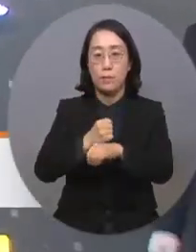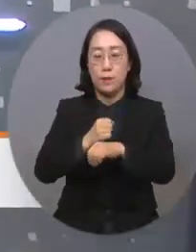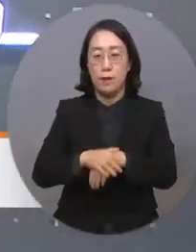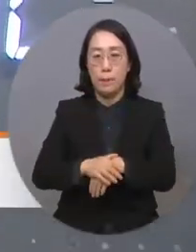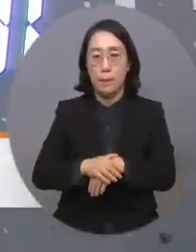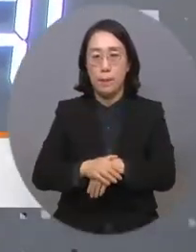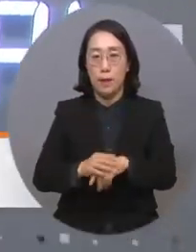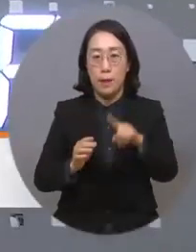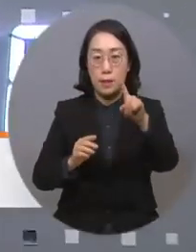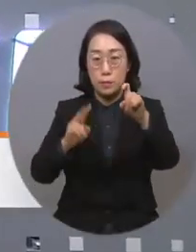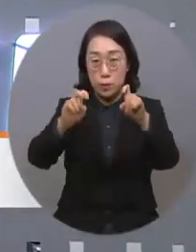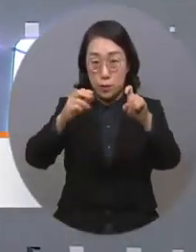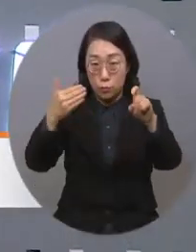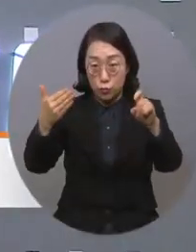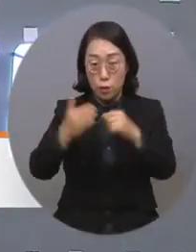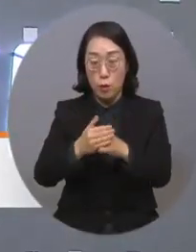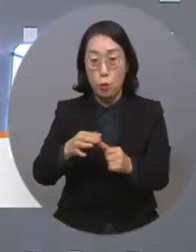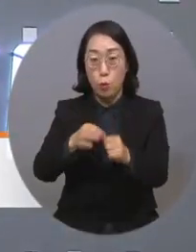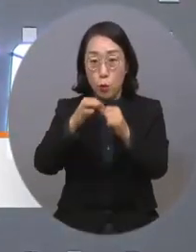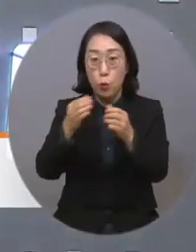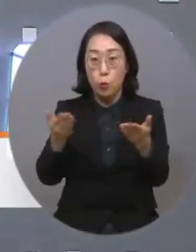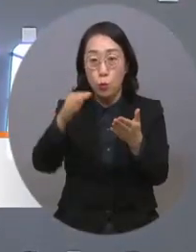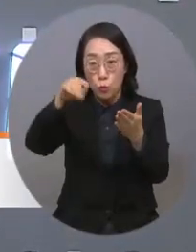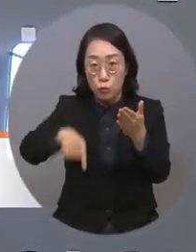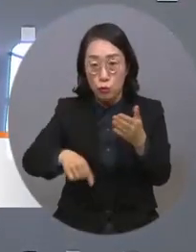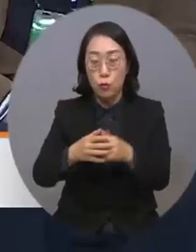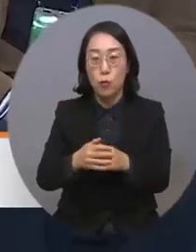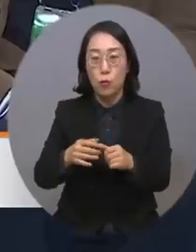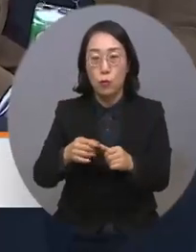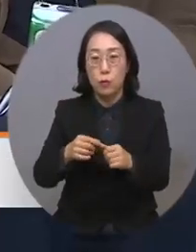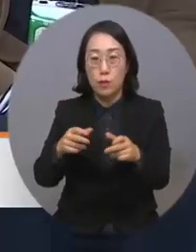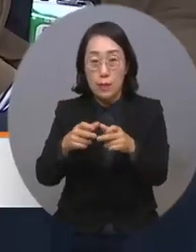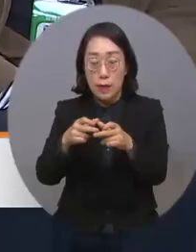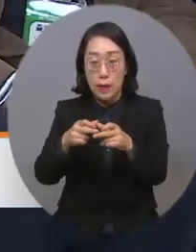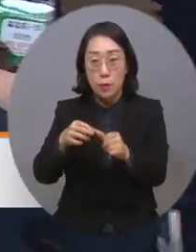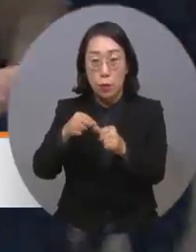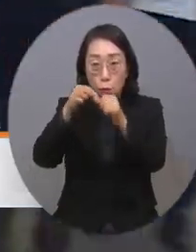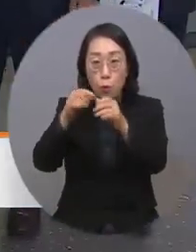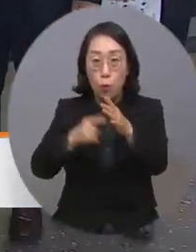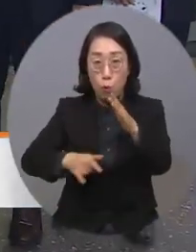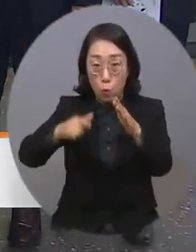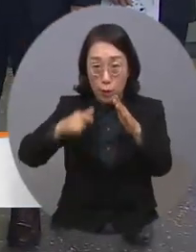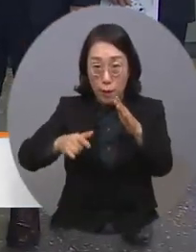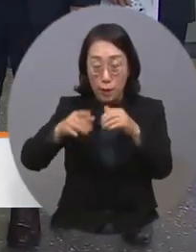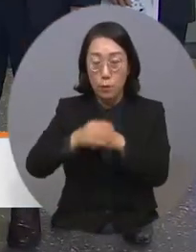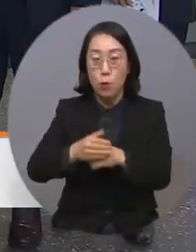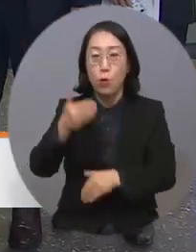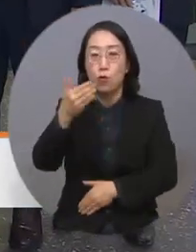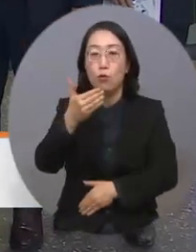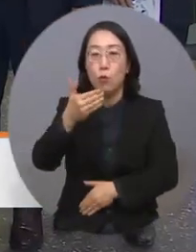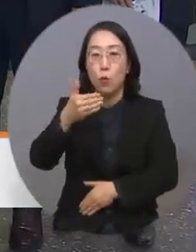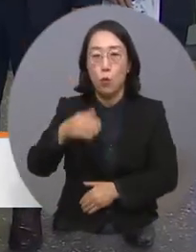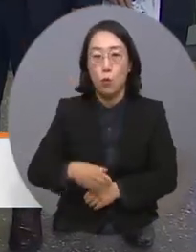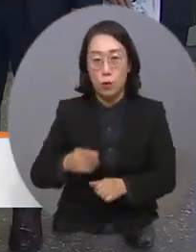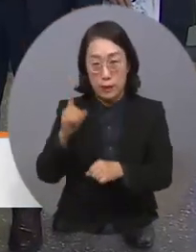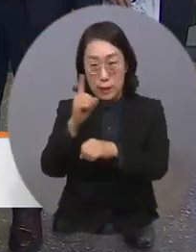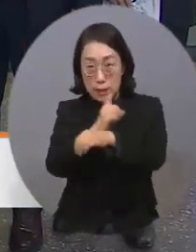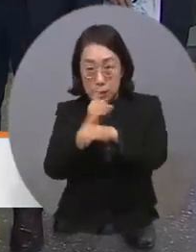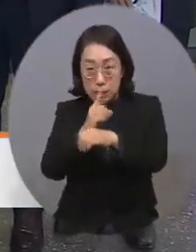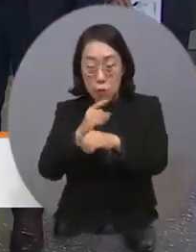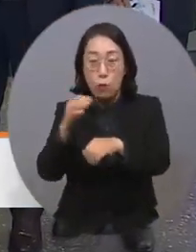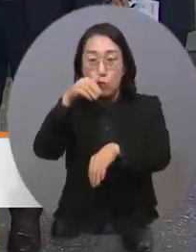지난달 29일 고용노동부와 한국장애인고용공단은 지벨리 비즈플라자에서 구로디지털훈련센터